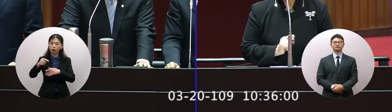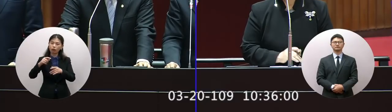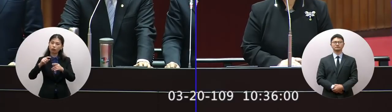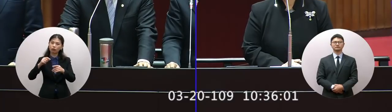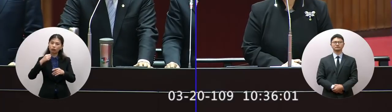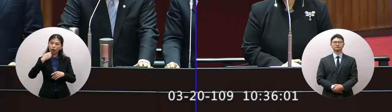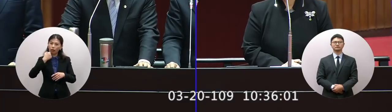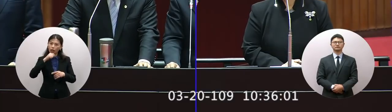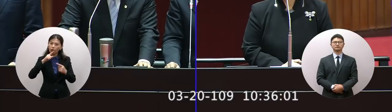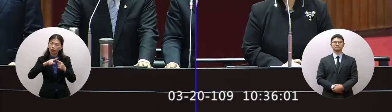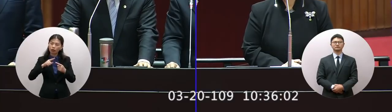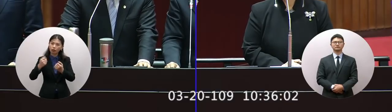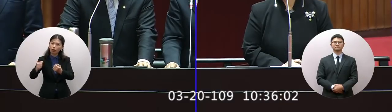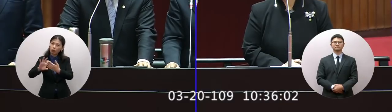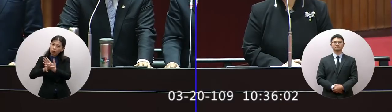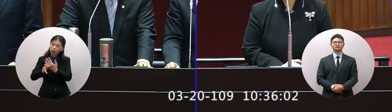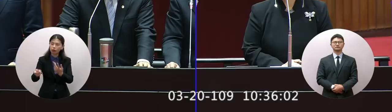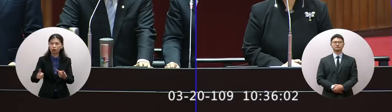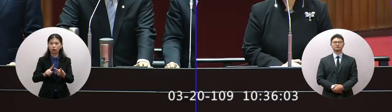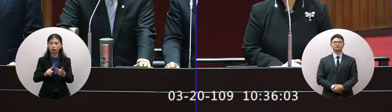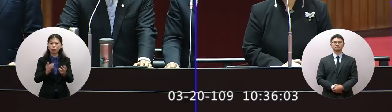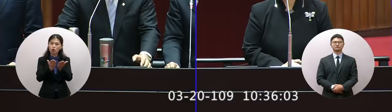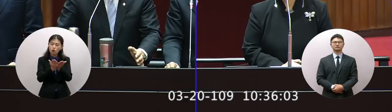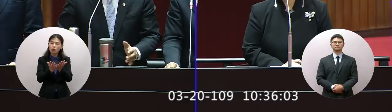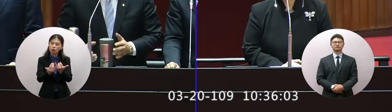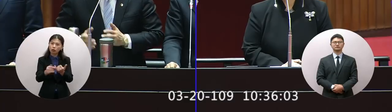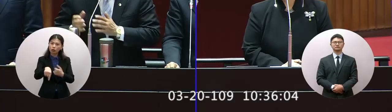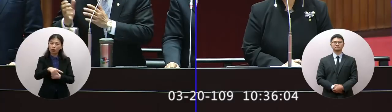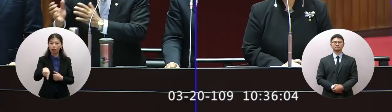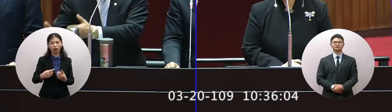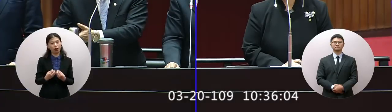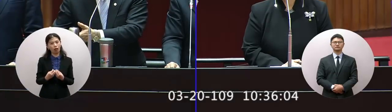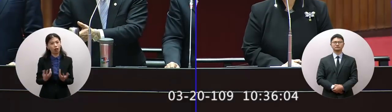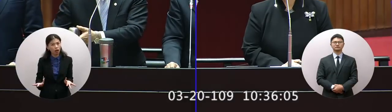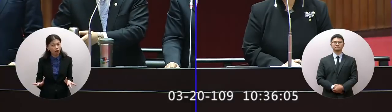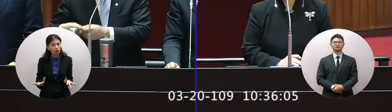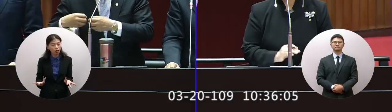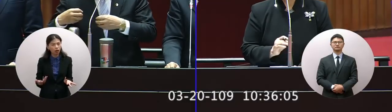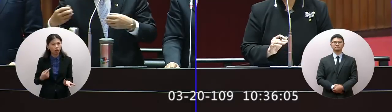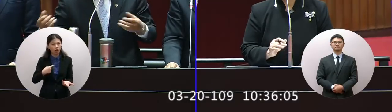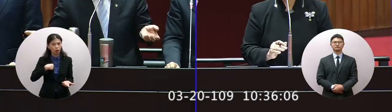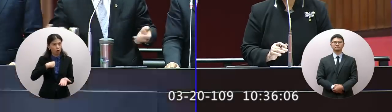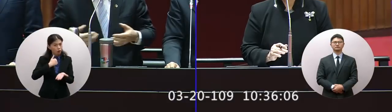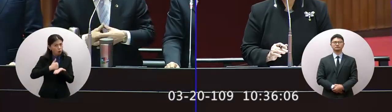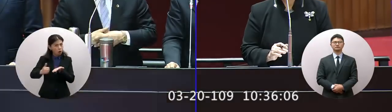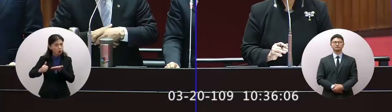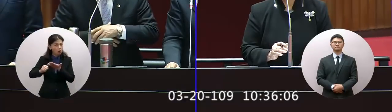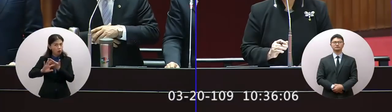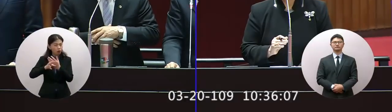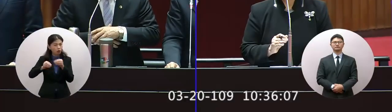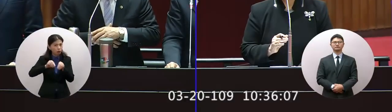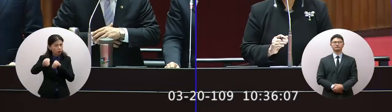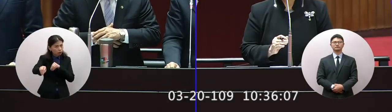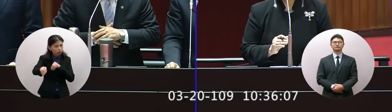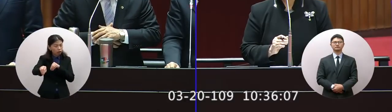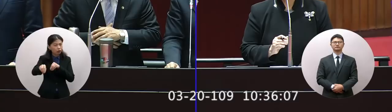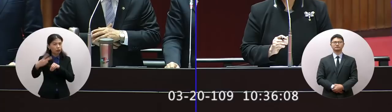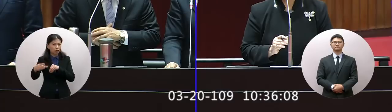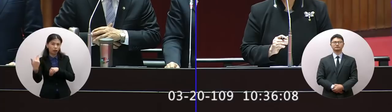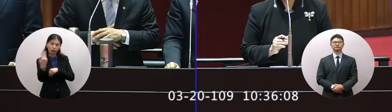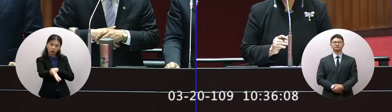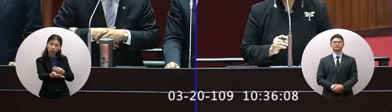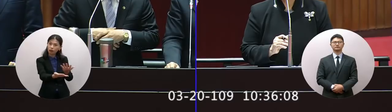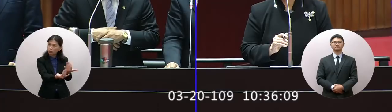我們的學生這個時候是不是有辦法說配到外館送給在那裡的學生